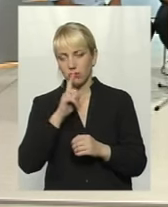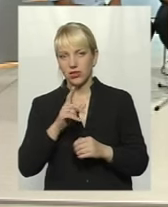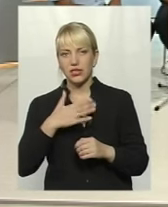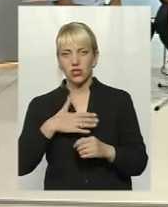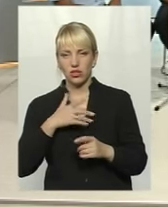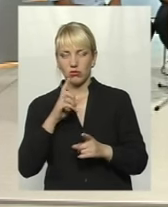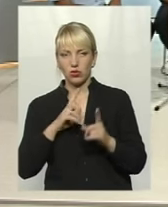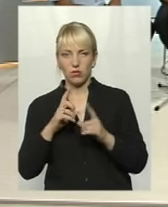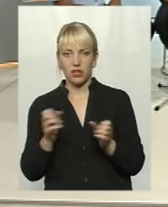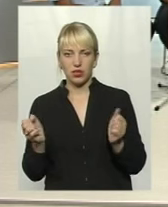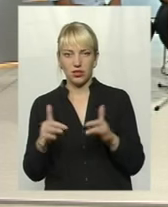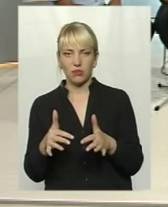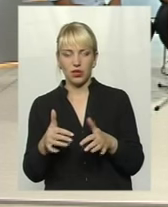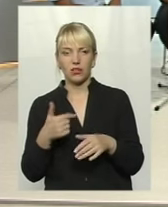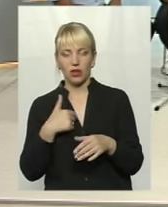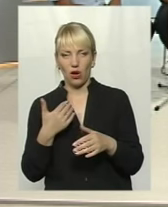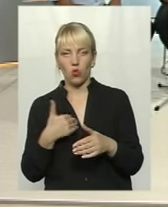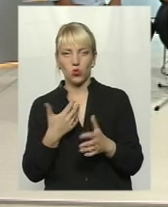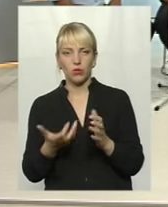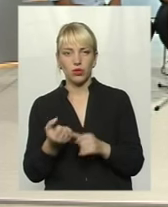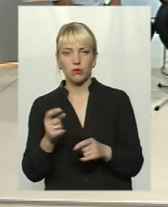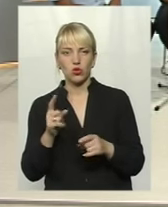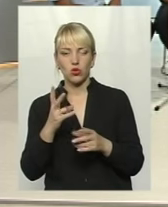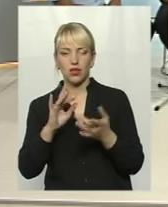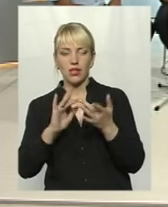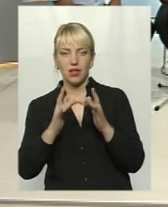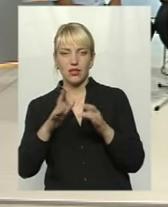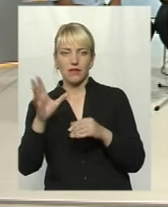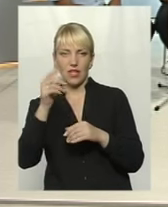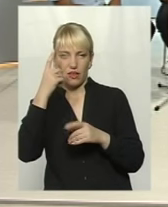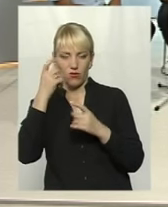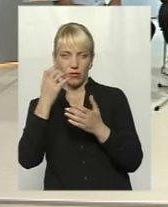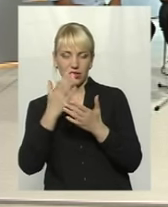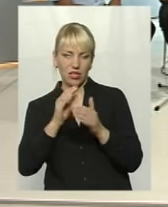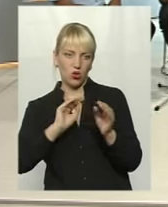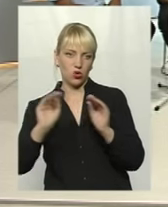Інше, ну, правда, я хочу сказати... Підтримати, що на сайті інформацію все одно треба розміщувати.